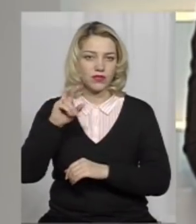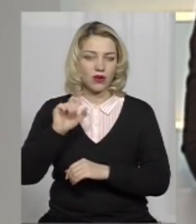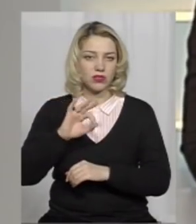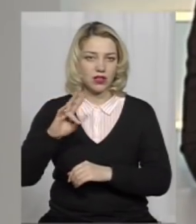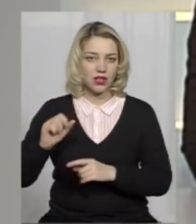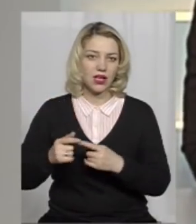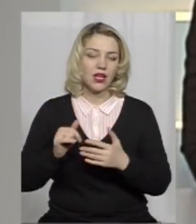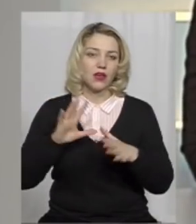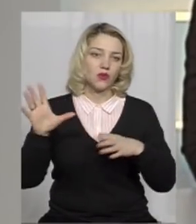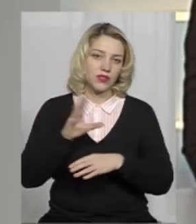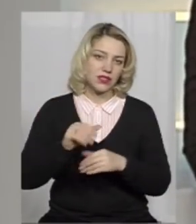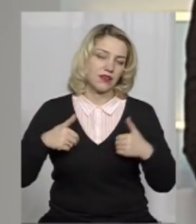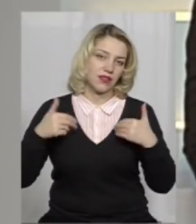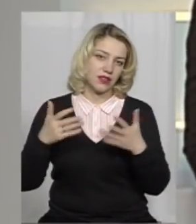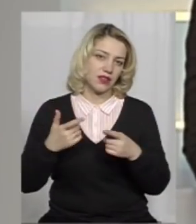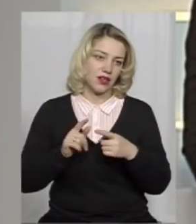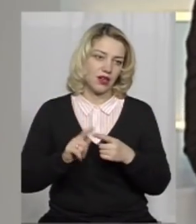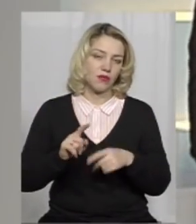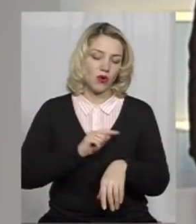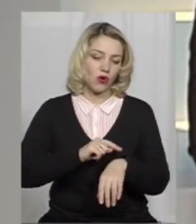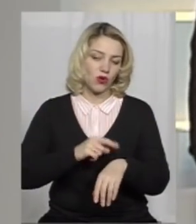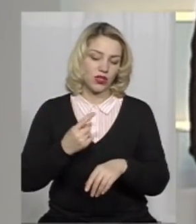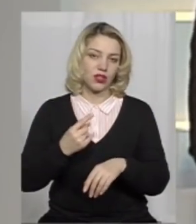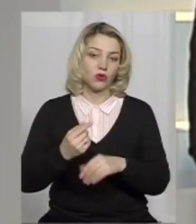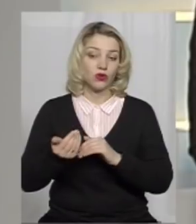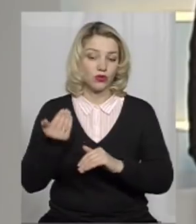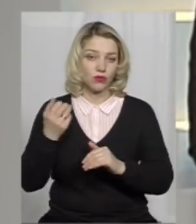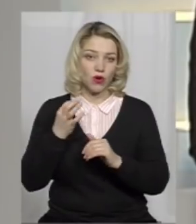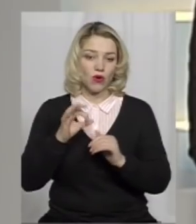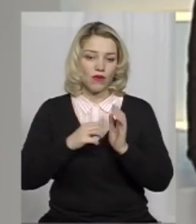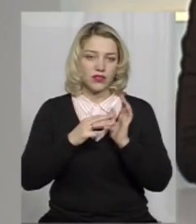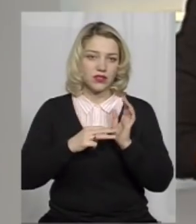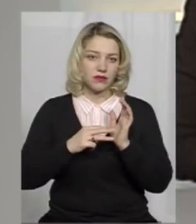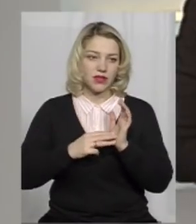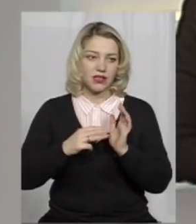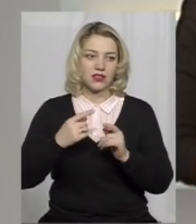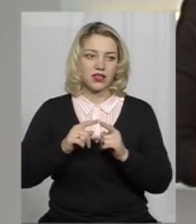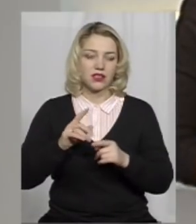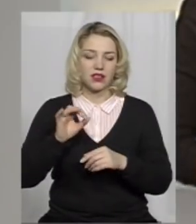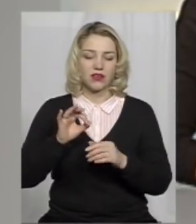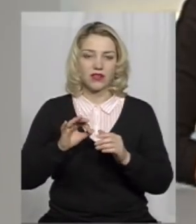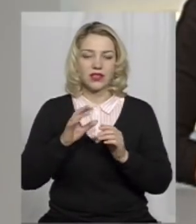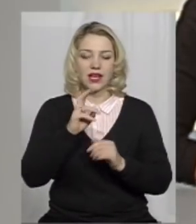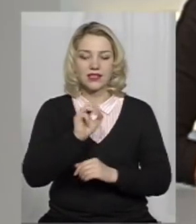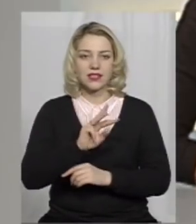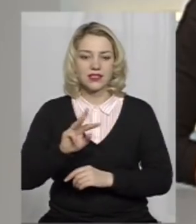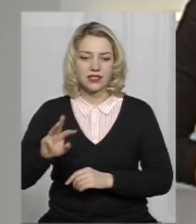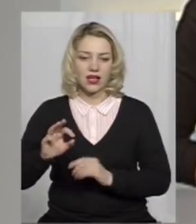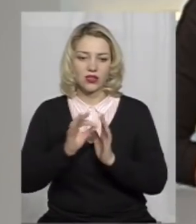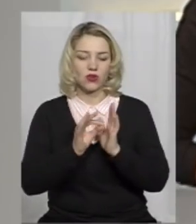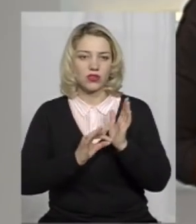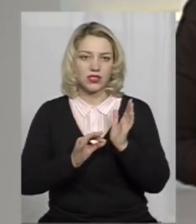мову. Усіх вітаємо. Буквально годину тому о 18-й на сайті Українського центру оцінювання якості освіти